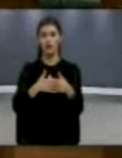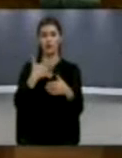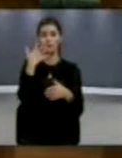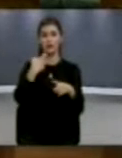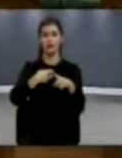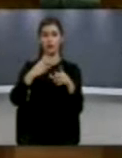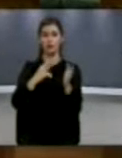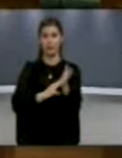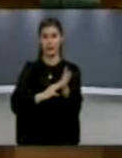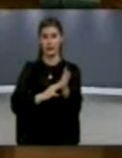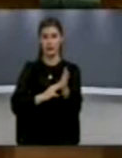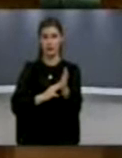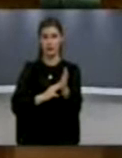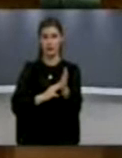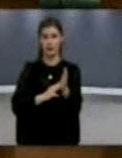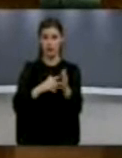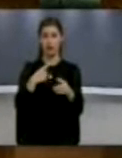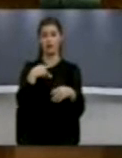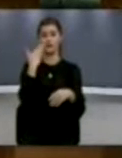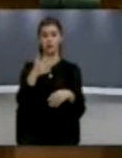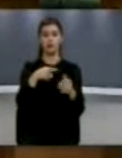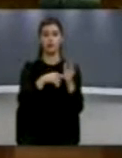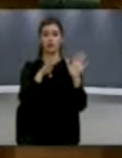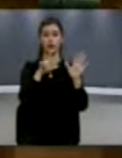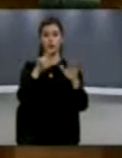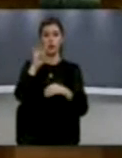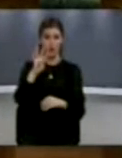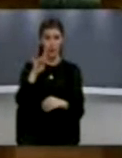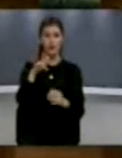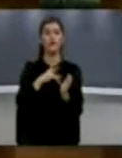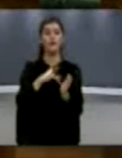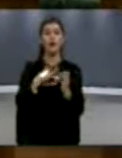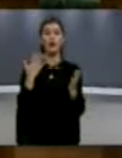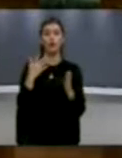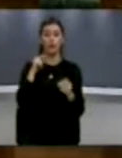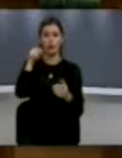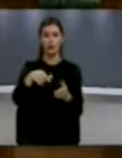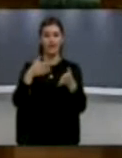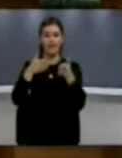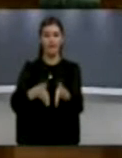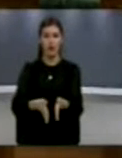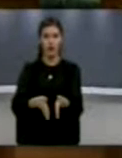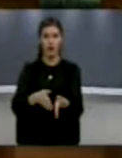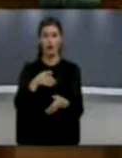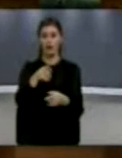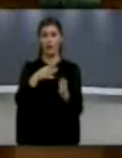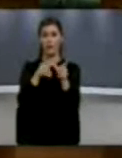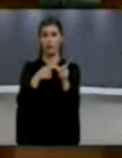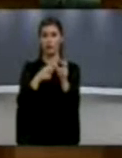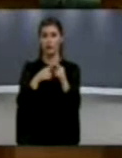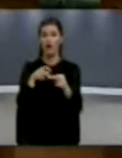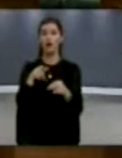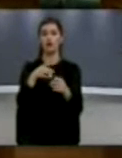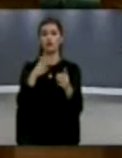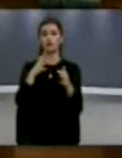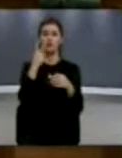të territorit Kosovës. Në vitit 1174, kufiri ka qenë të vendi i quajtur Varri i Nusës, 21 km larkë për